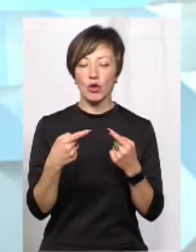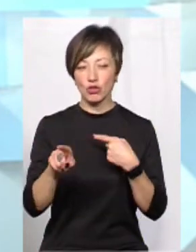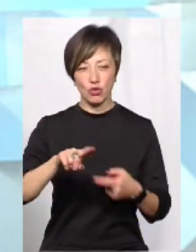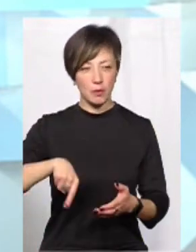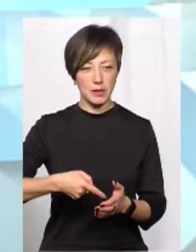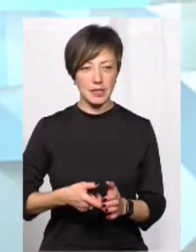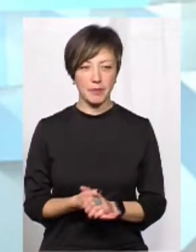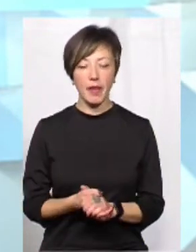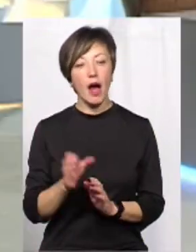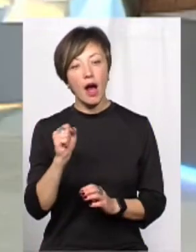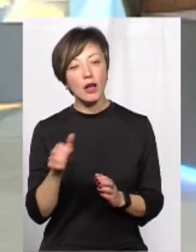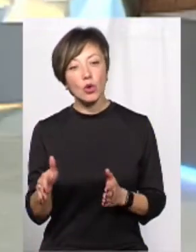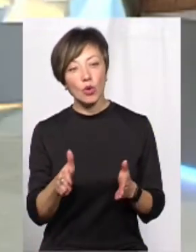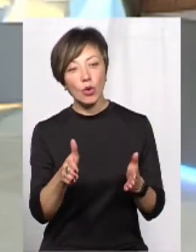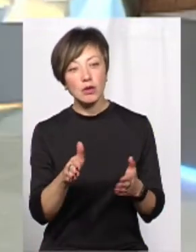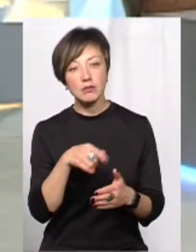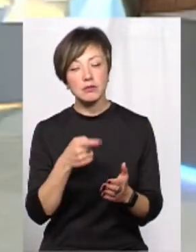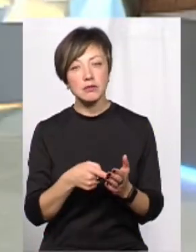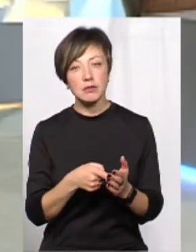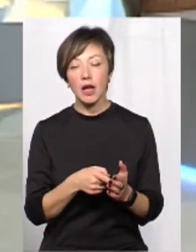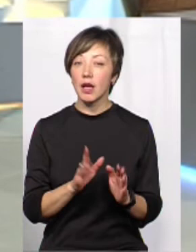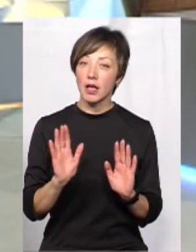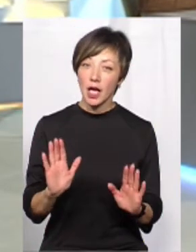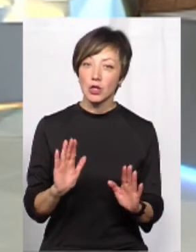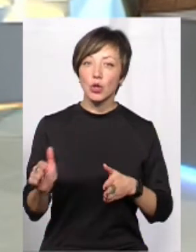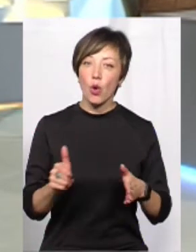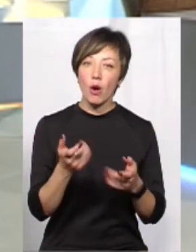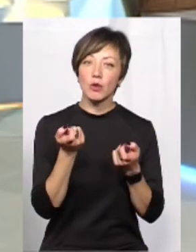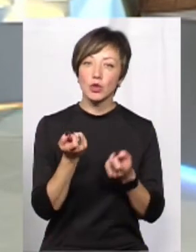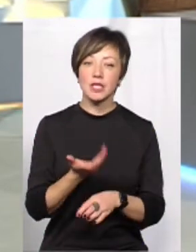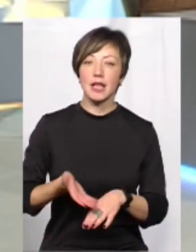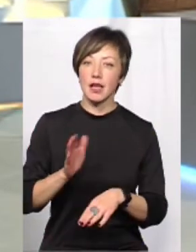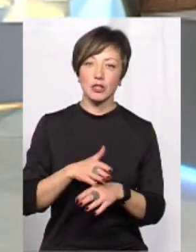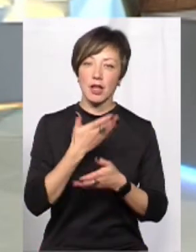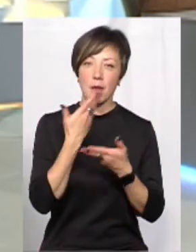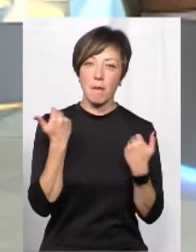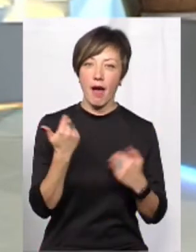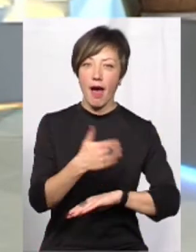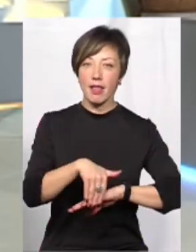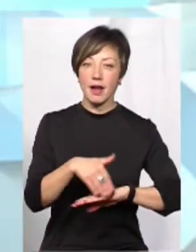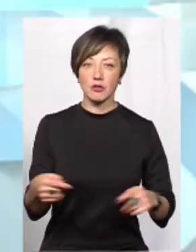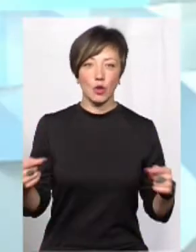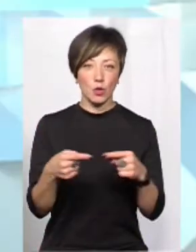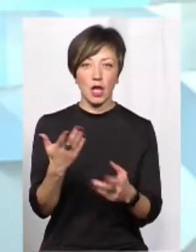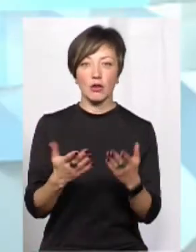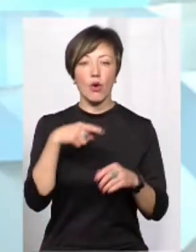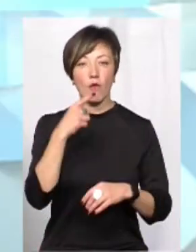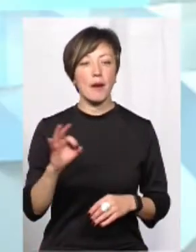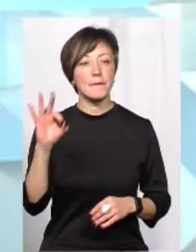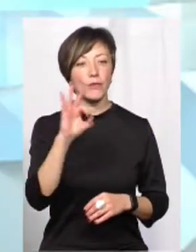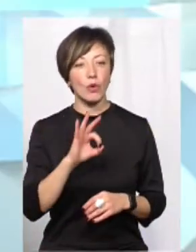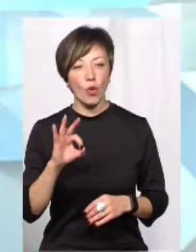іншого міста. А дороги? Дороги, з дорогами трошечки складніше, дороги не мають адрес точних. Якщо ми говоримо про